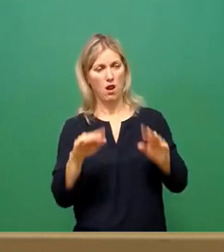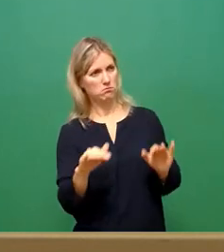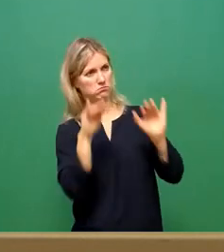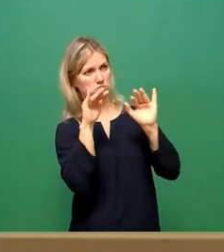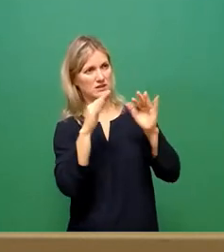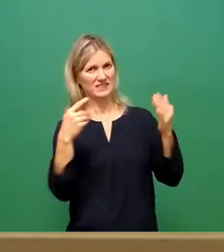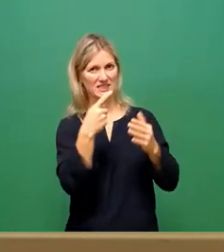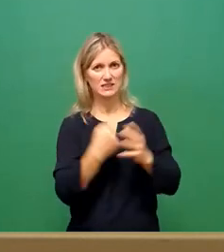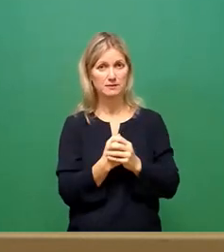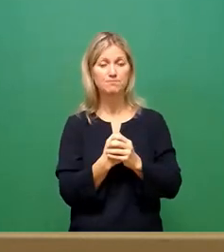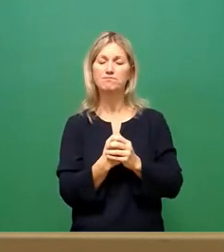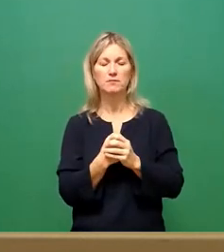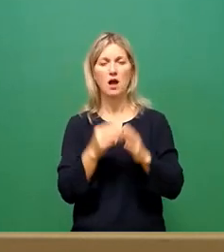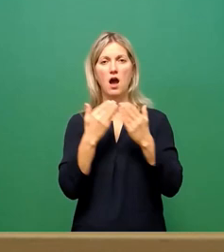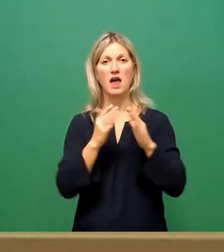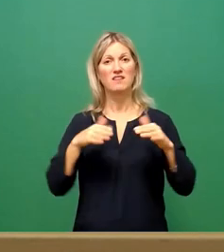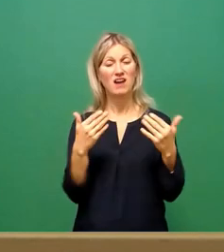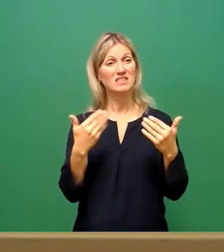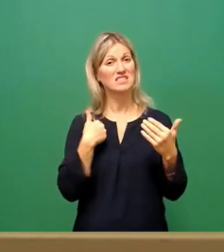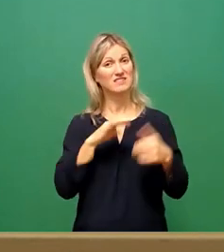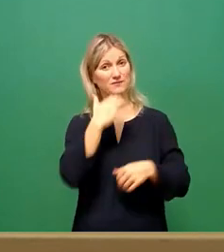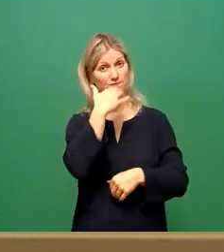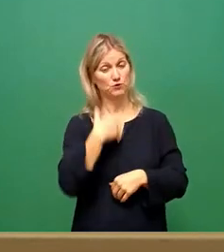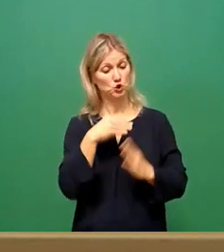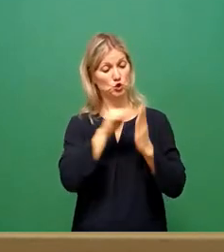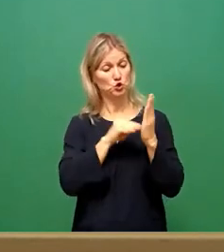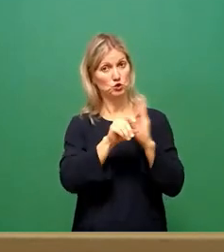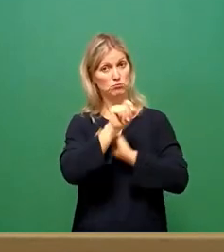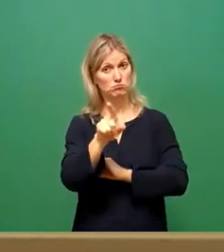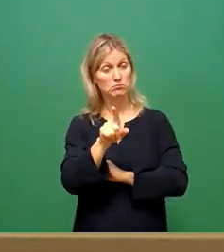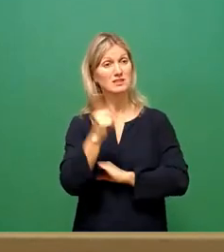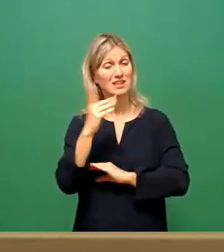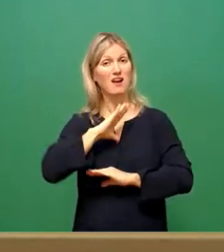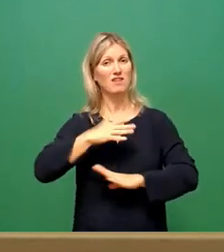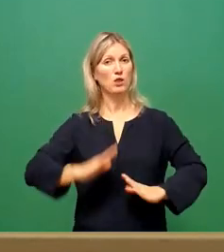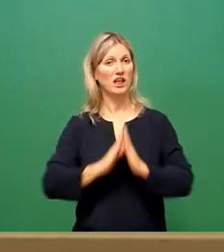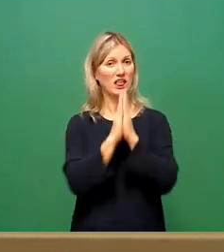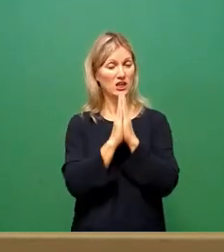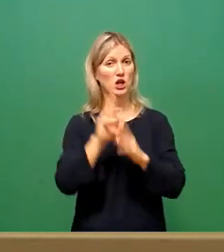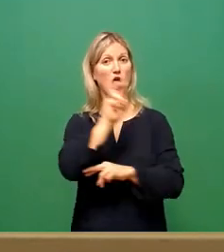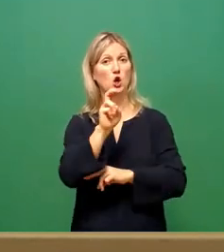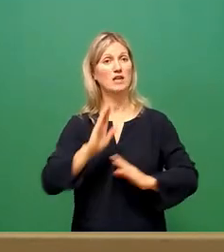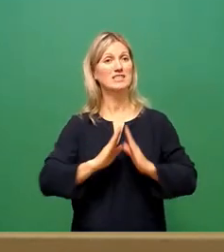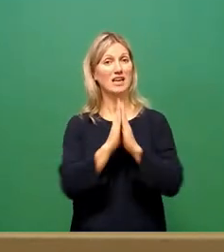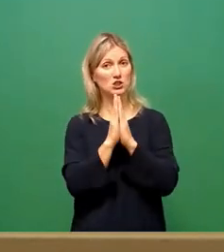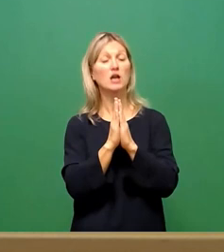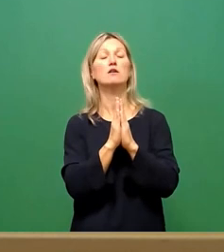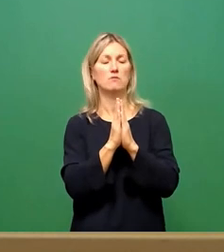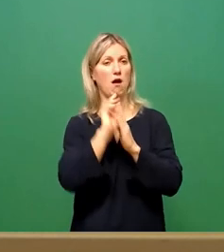mitteilen, dass auf mein gewünschtes Schreiben bereits die Frauenkirche und die Kreuzkirche abschlägig geantwortet haben.